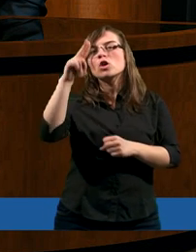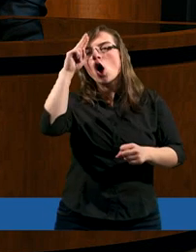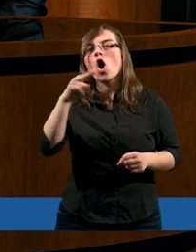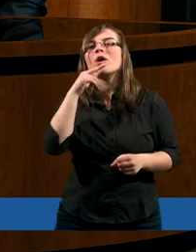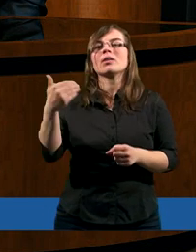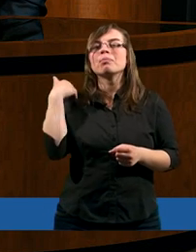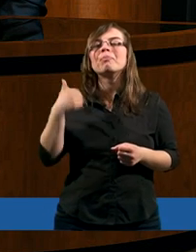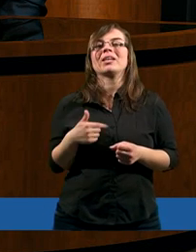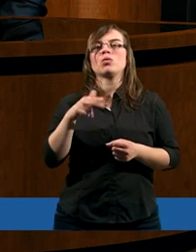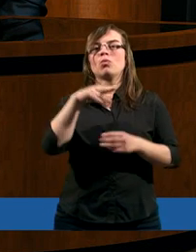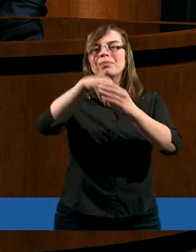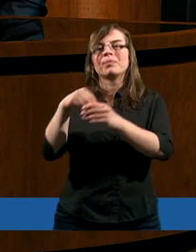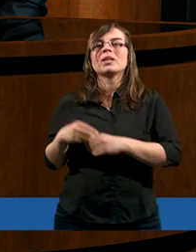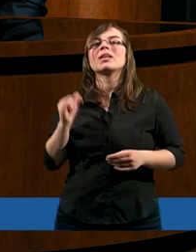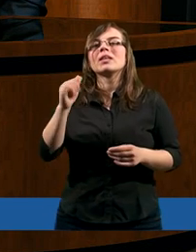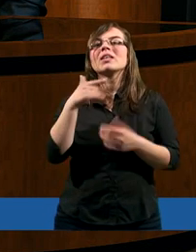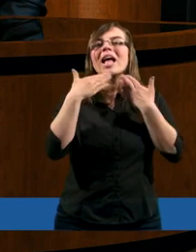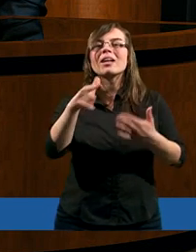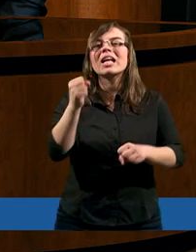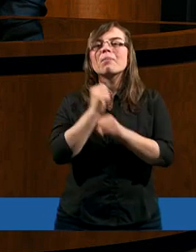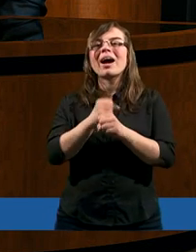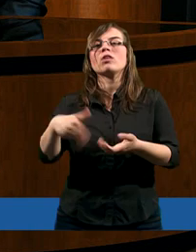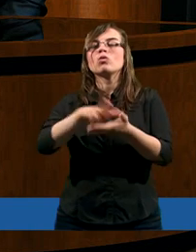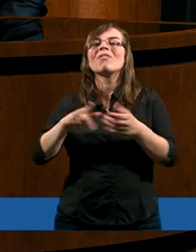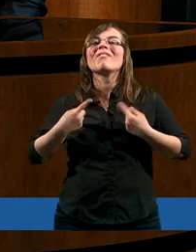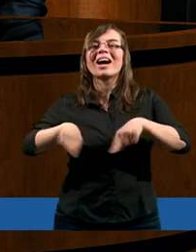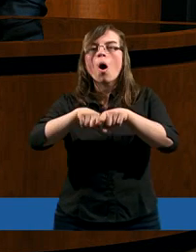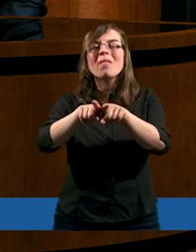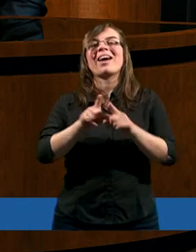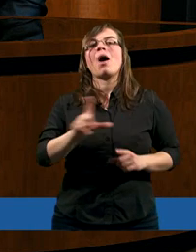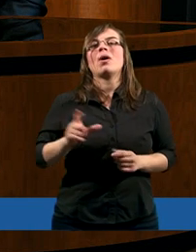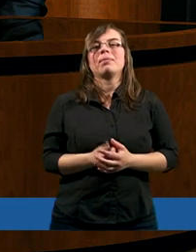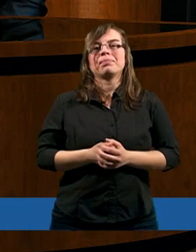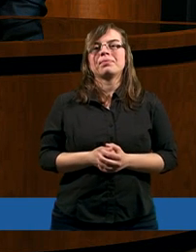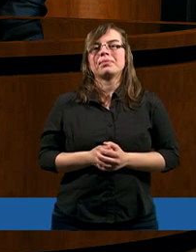abyś, Ojcze, Ty mógł dzięki tej pracy, która jest tutaj wykonywana,